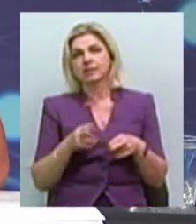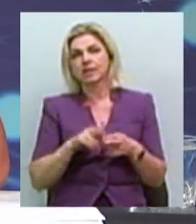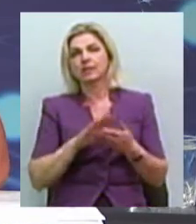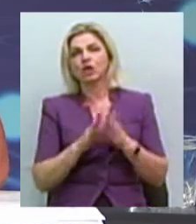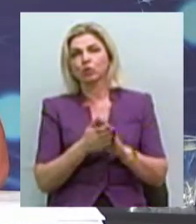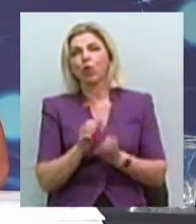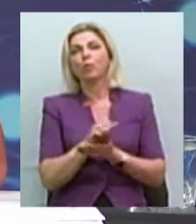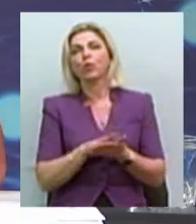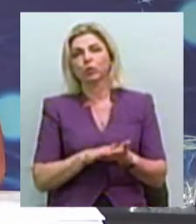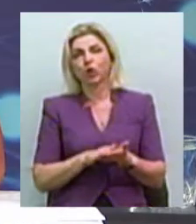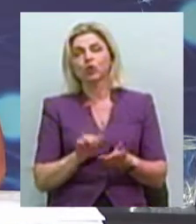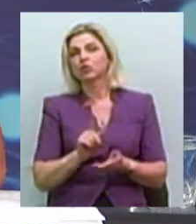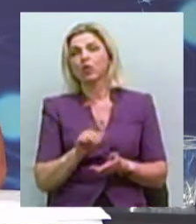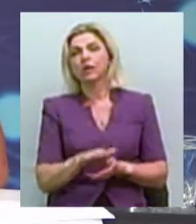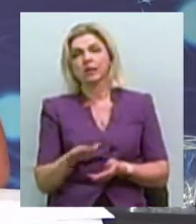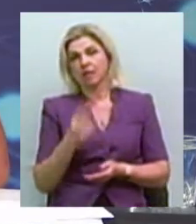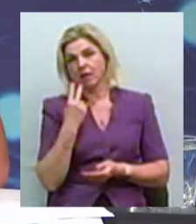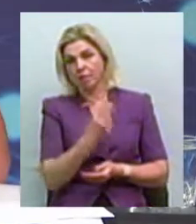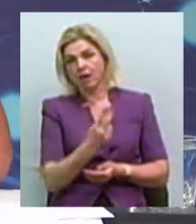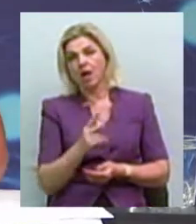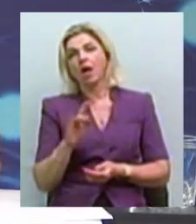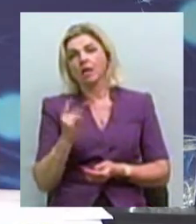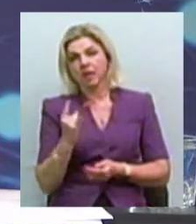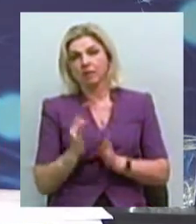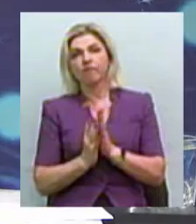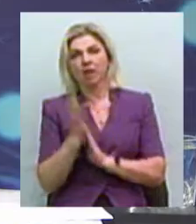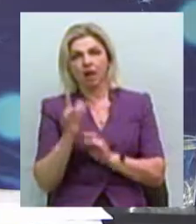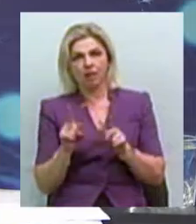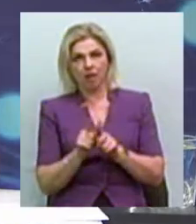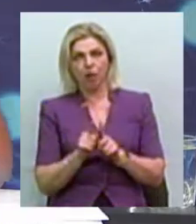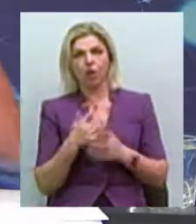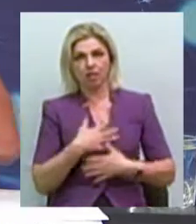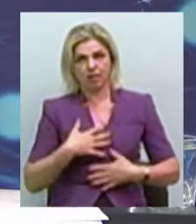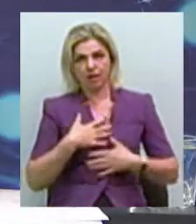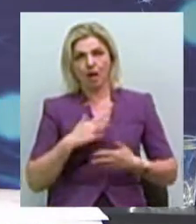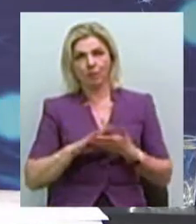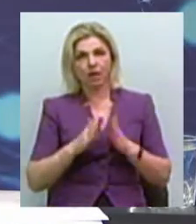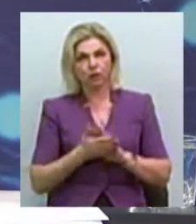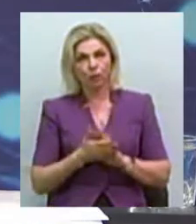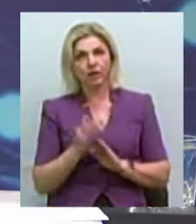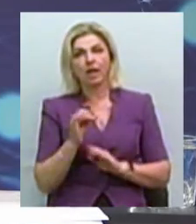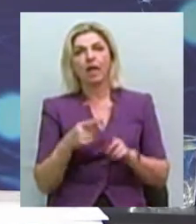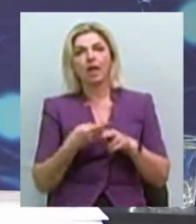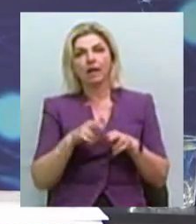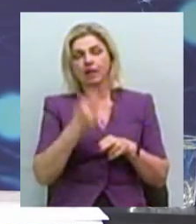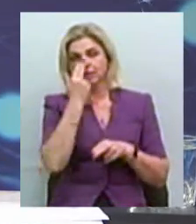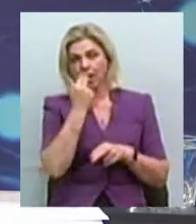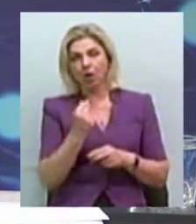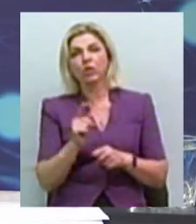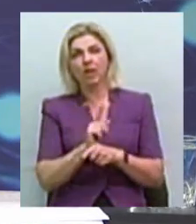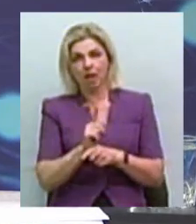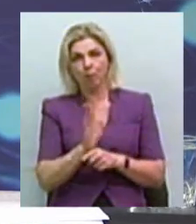продовжується далі. Якщо дитина бачить це, вона виростає, скажімо так, в цій обстановці фактично, вона вже цей стереотип поведінки буде